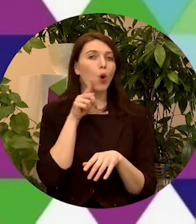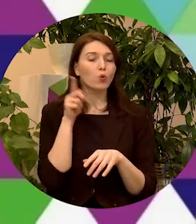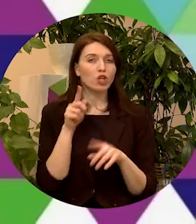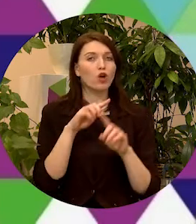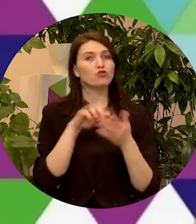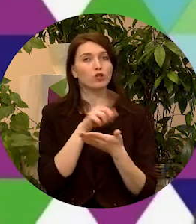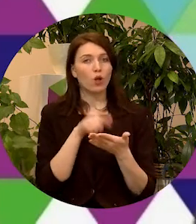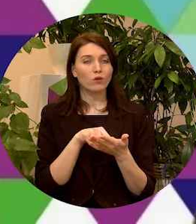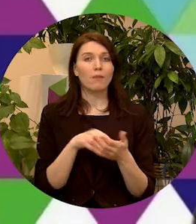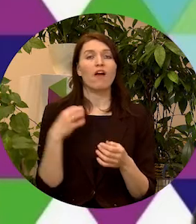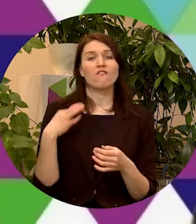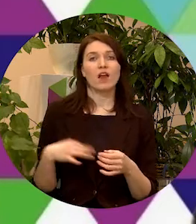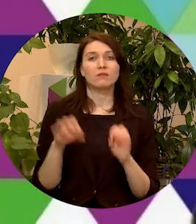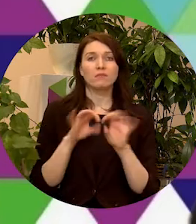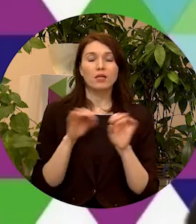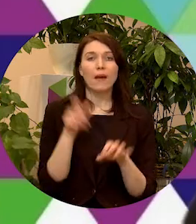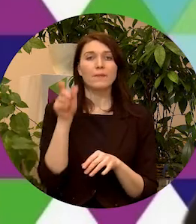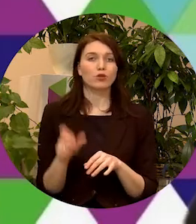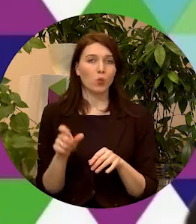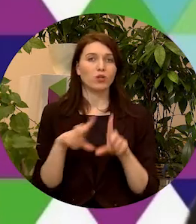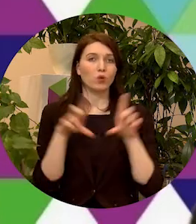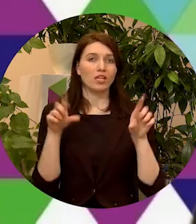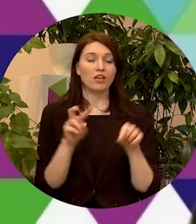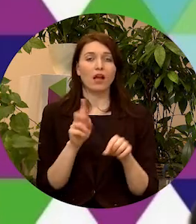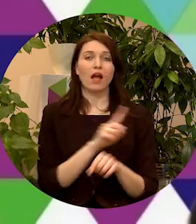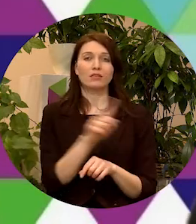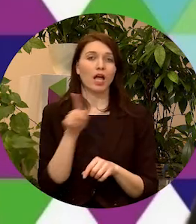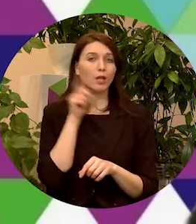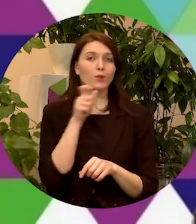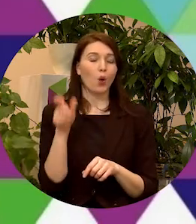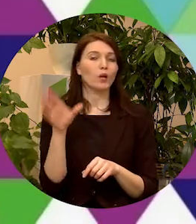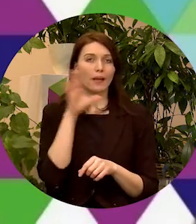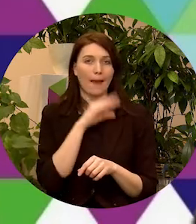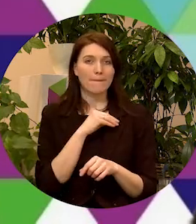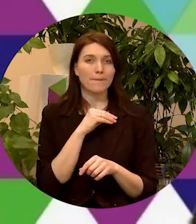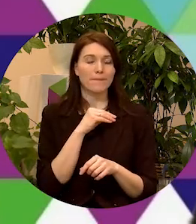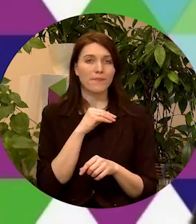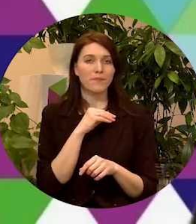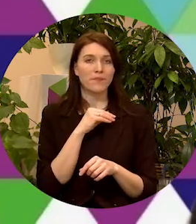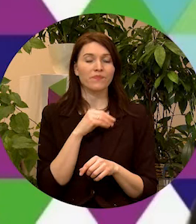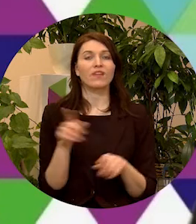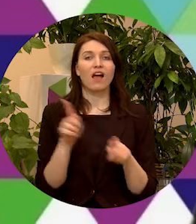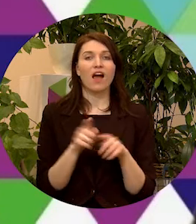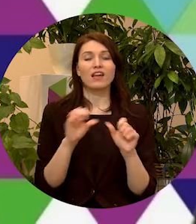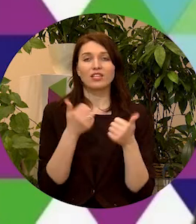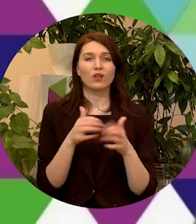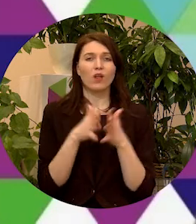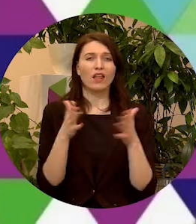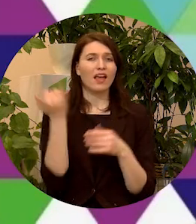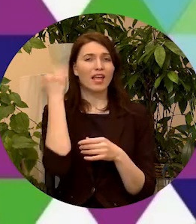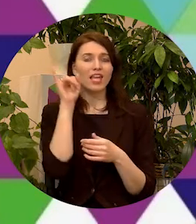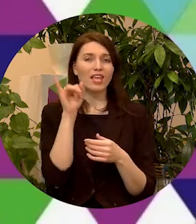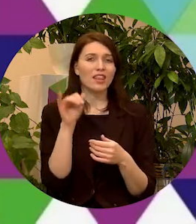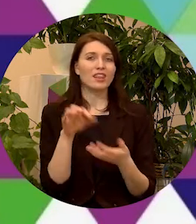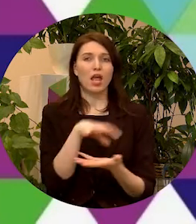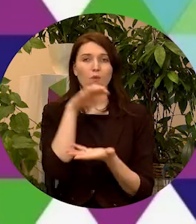prezidentēja savu ideju izveidot pilsunisko dienestu, kas būtu pieejams katram jaunietim. Tad ir arī izveidosies liela ideja banka